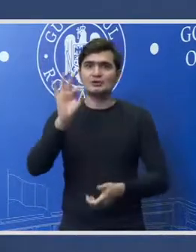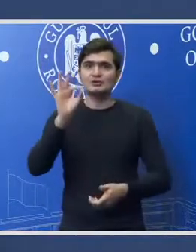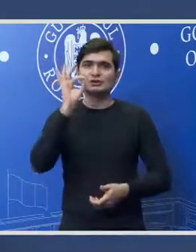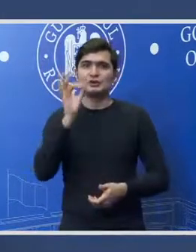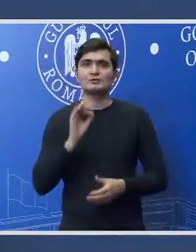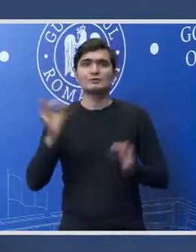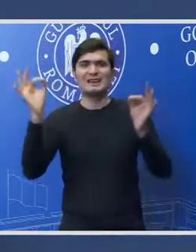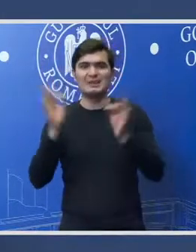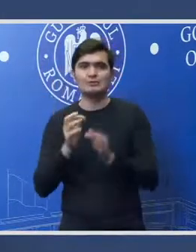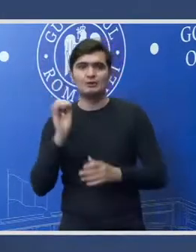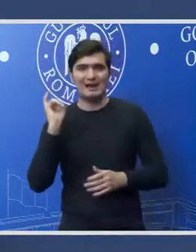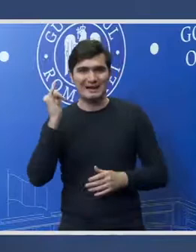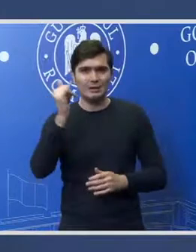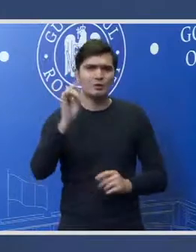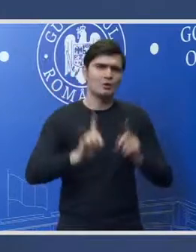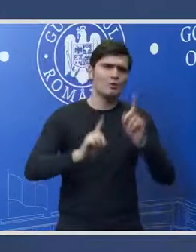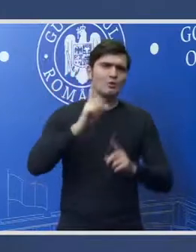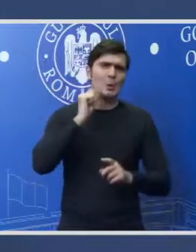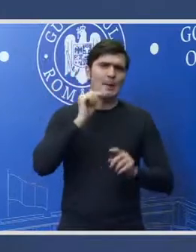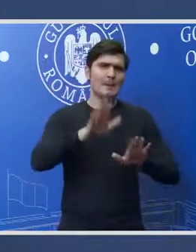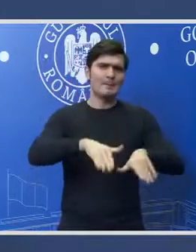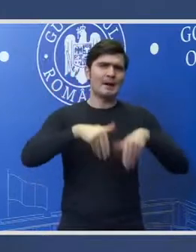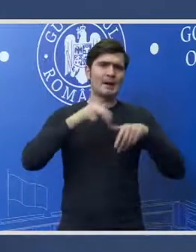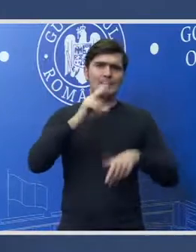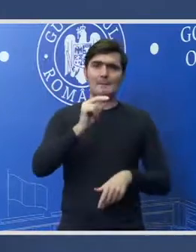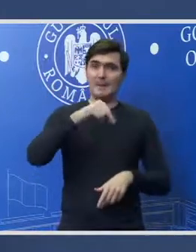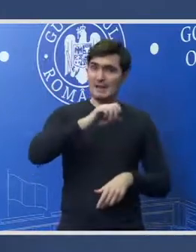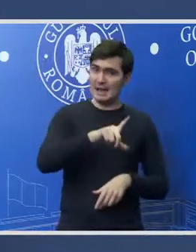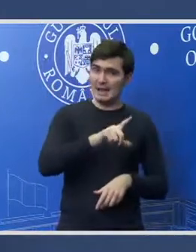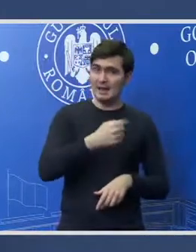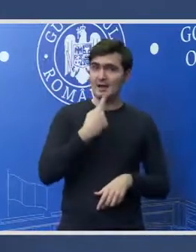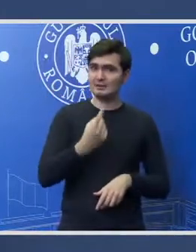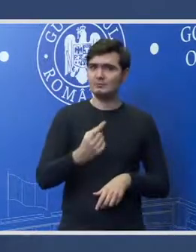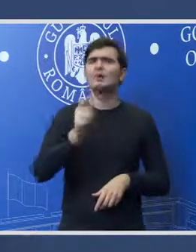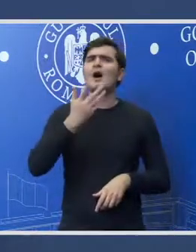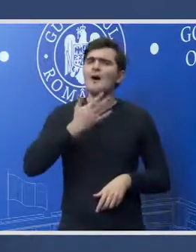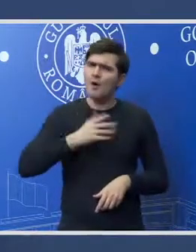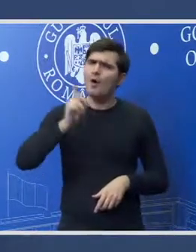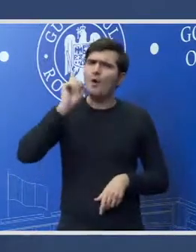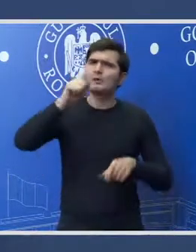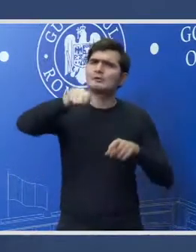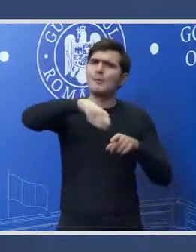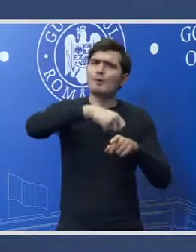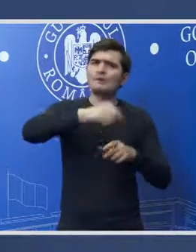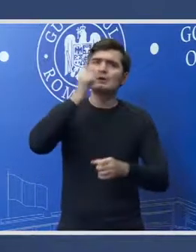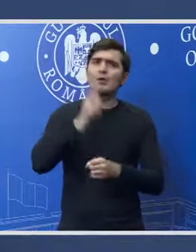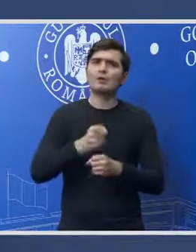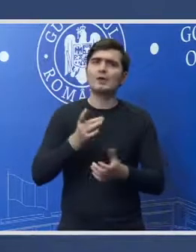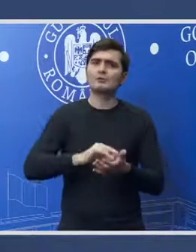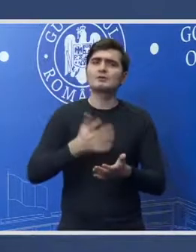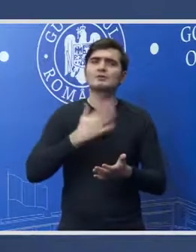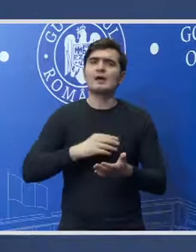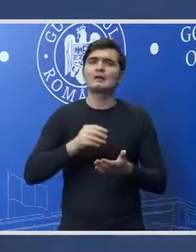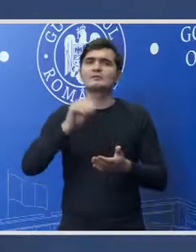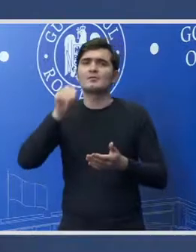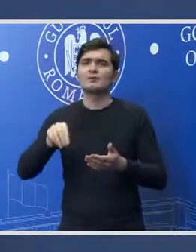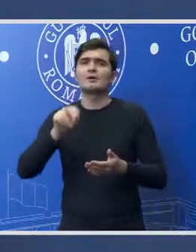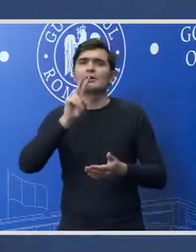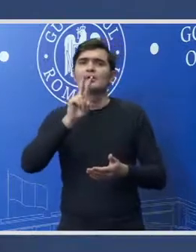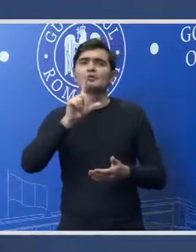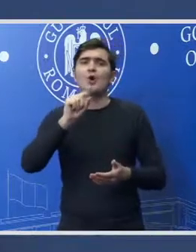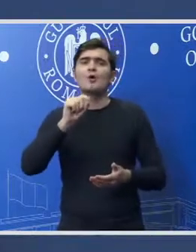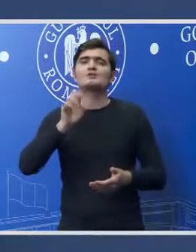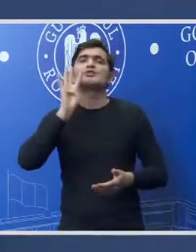la călătorii, însă au fost parlamentari PNL care spuneau că vor modifica această ordonanță și vor fi 24 de